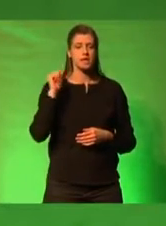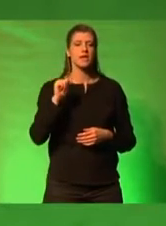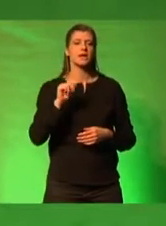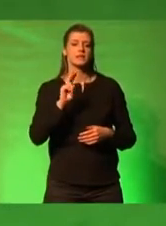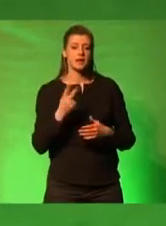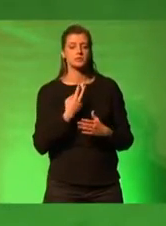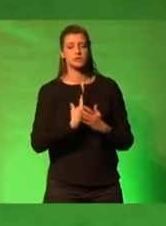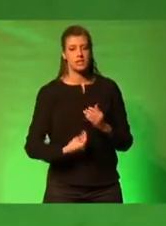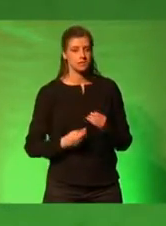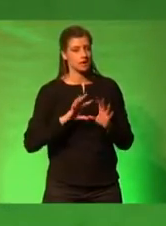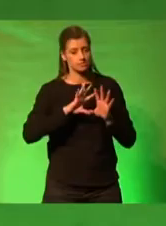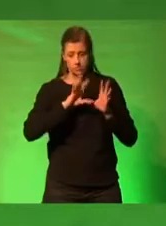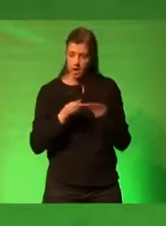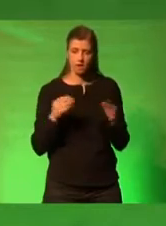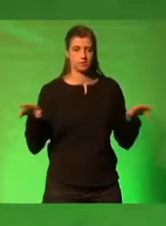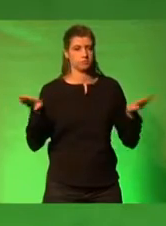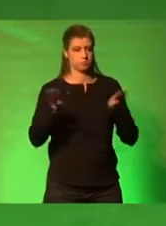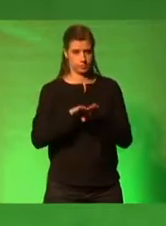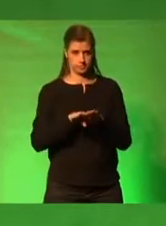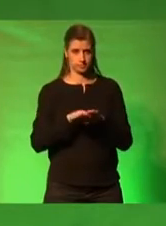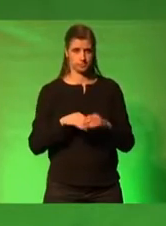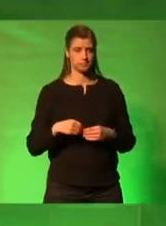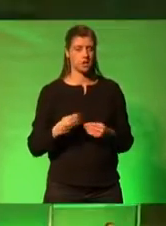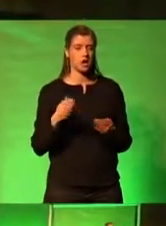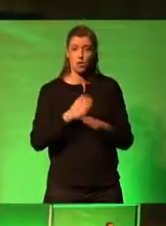Intermenschen, und zwar ohne Kompromisse.